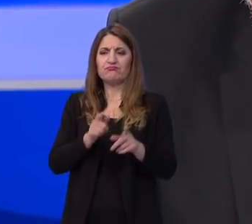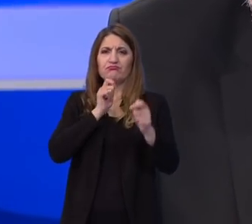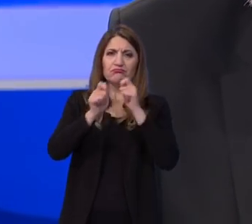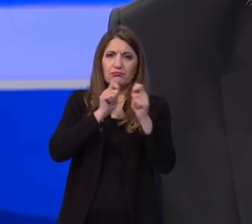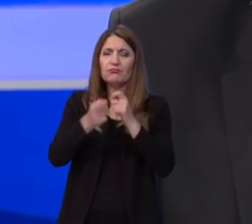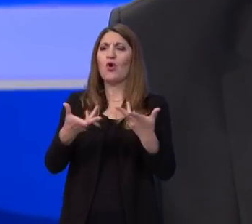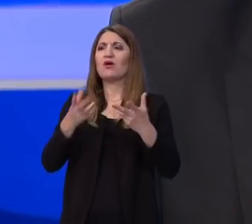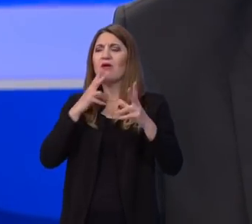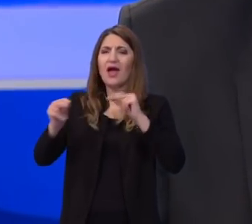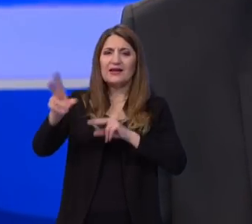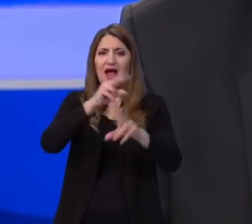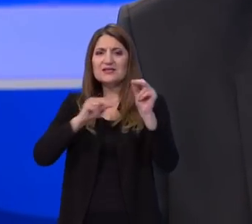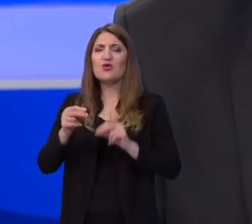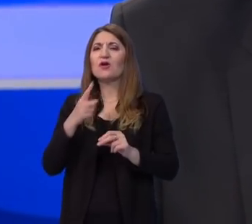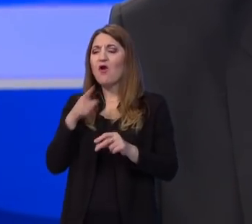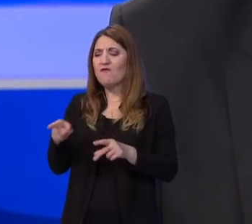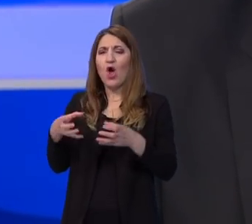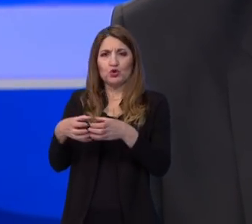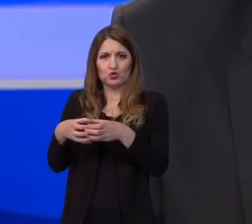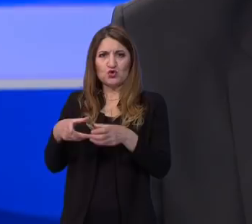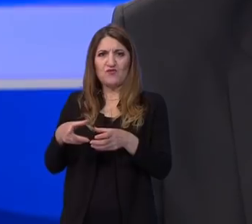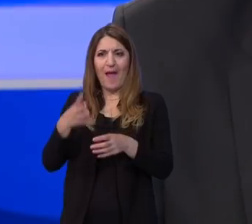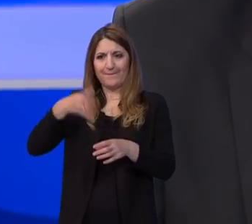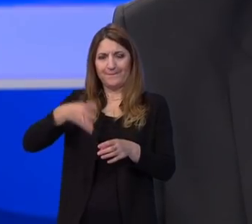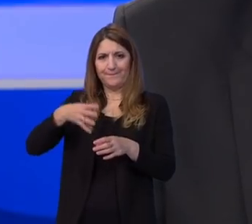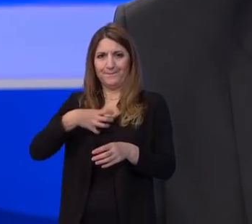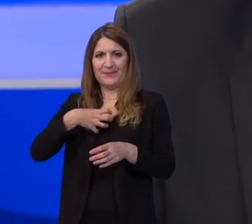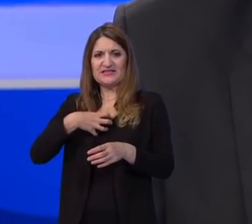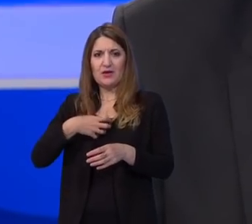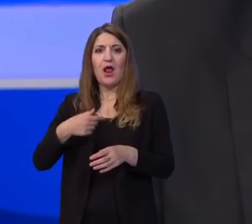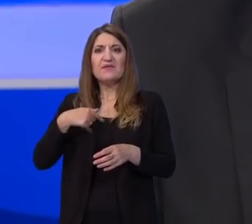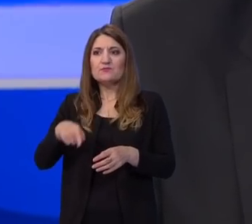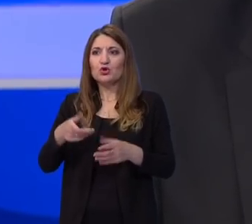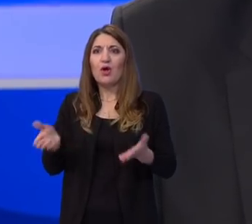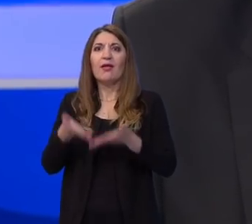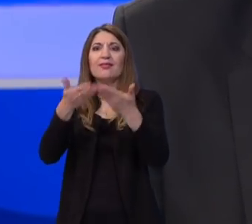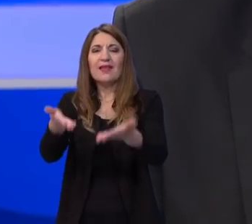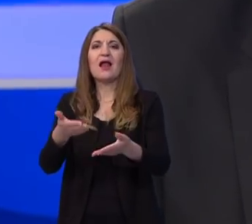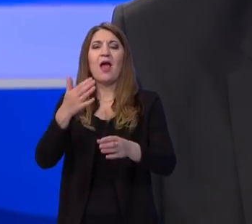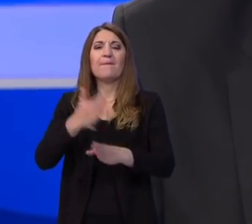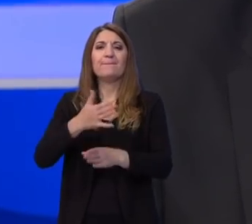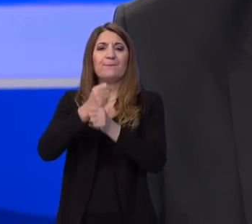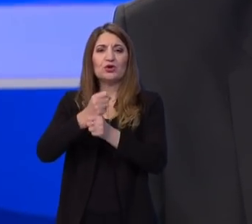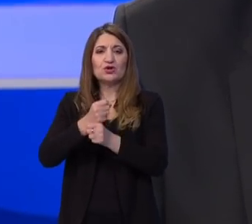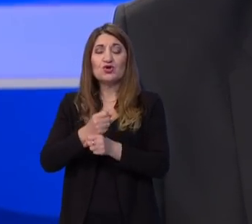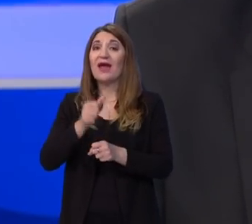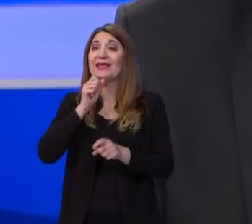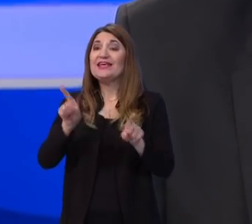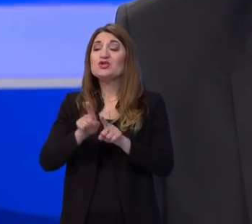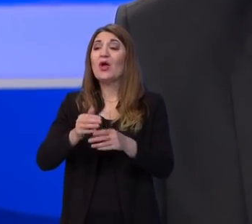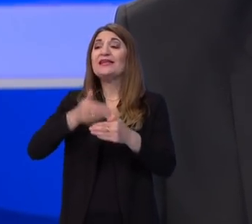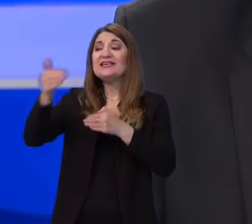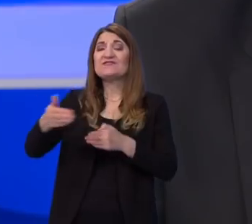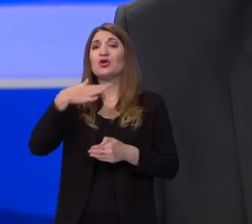razgovorima sa društvom psihologa. Dakle, pružili smo tu pomoć gdje god smo mogli, a konačno i institucije izvan